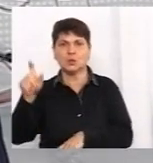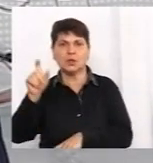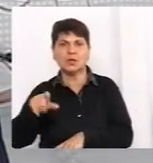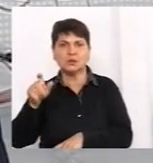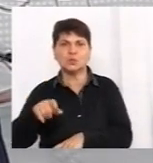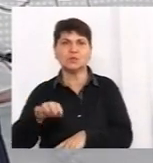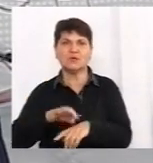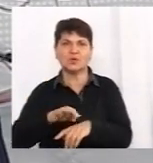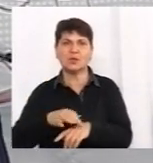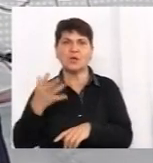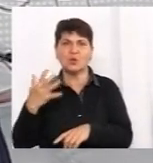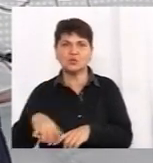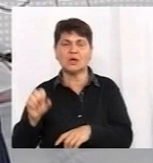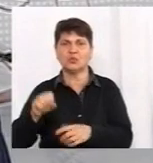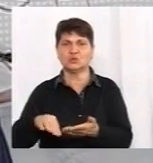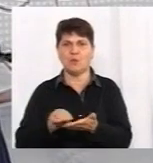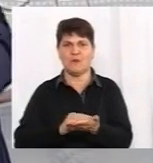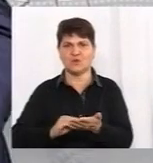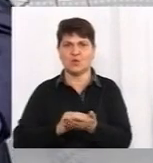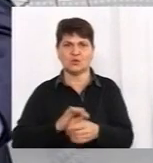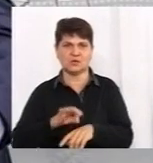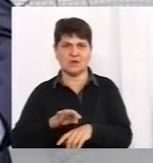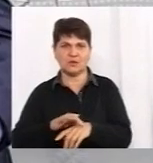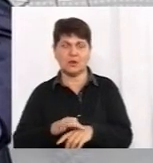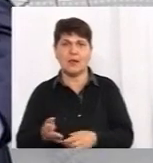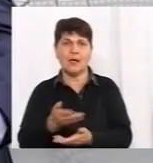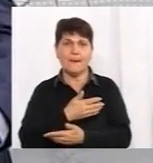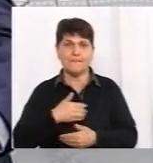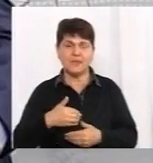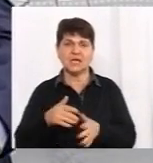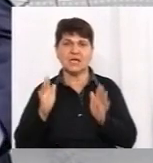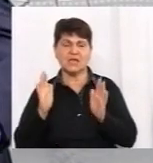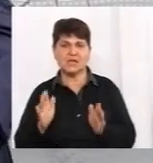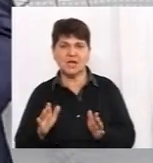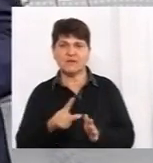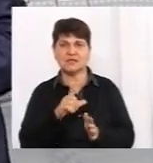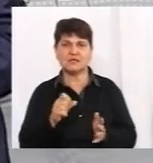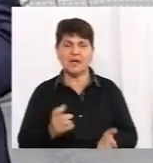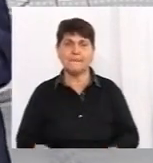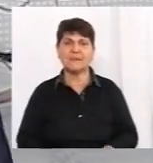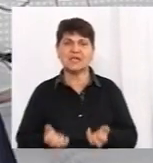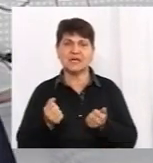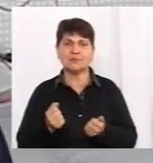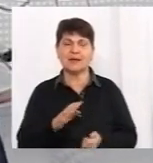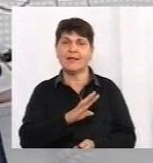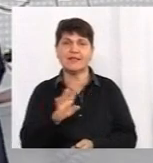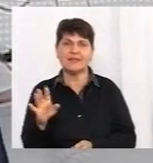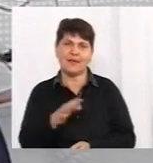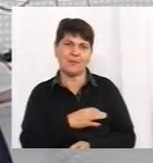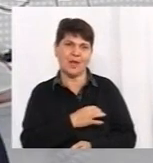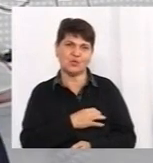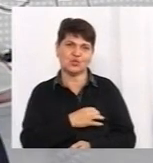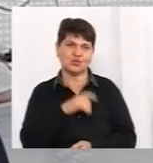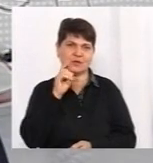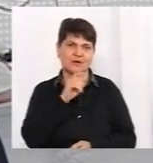це дуже важливо. Ми навіть теж за підтримки небайдужих імничан закупили вже